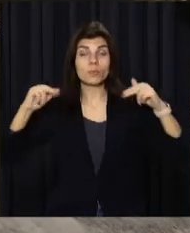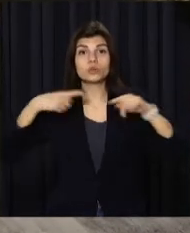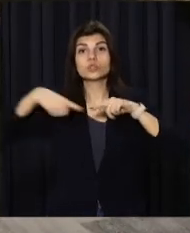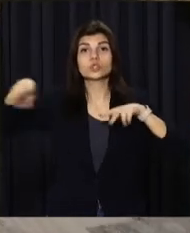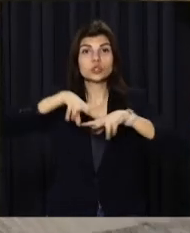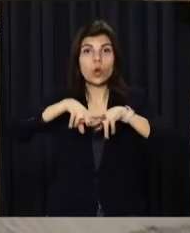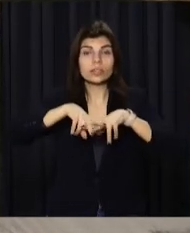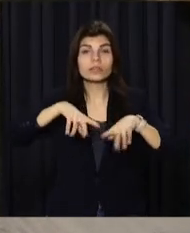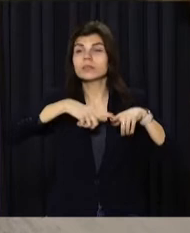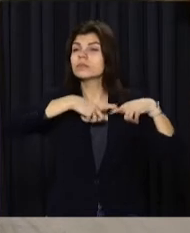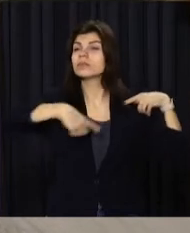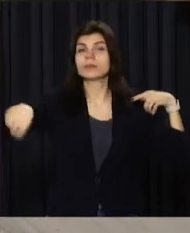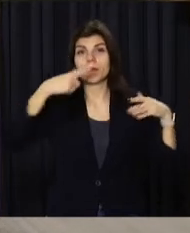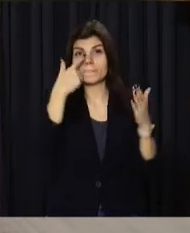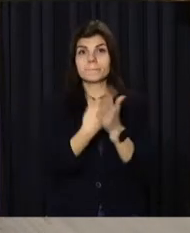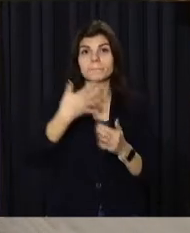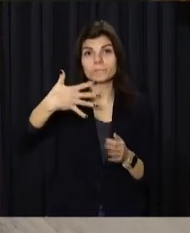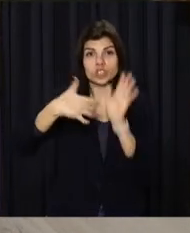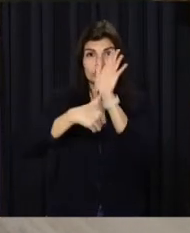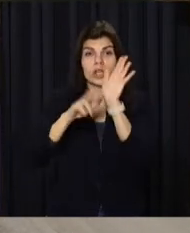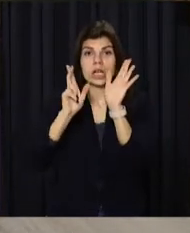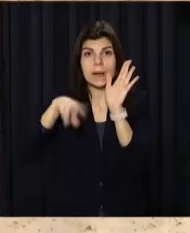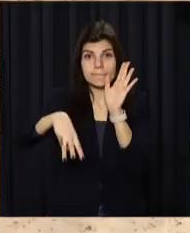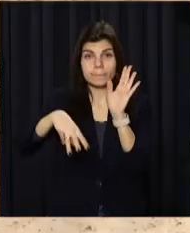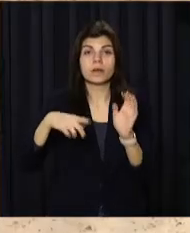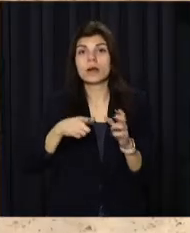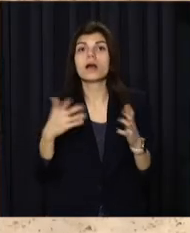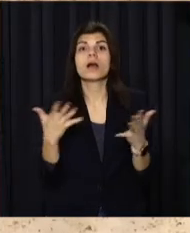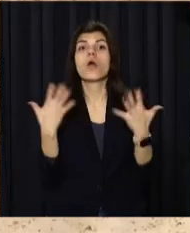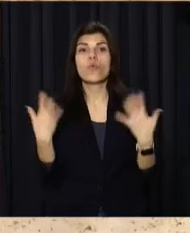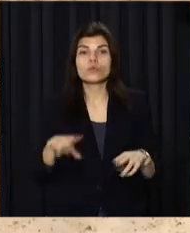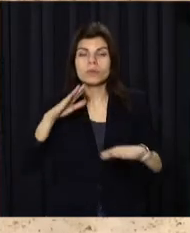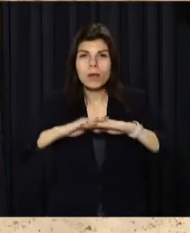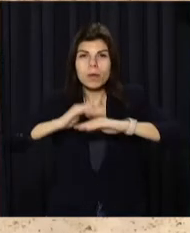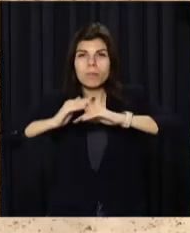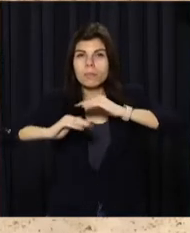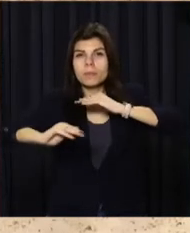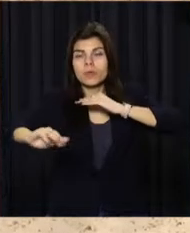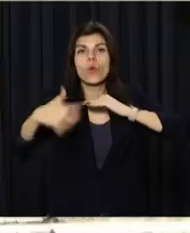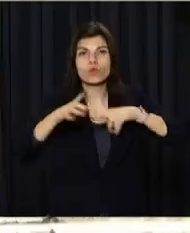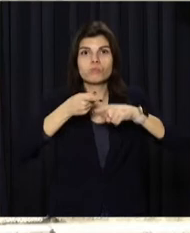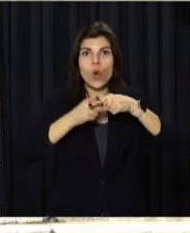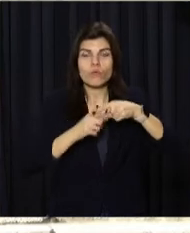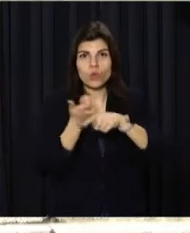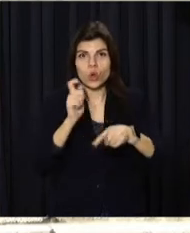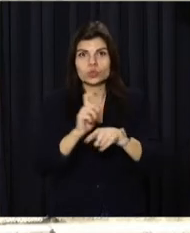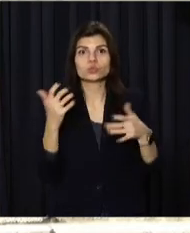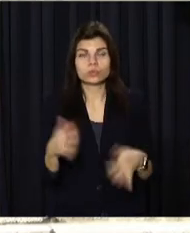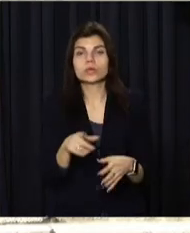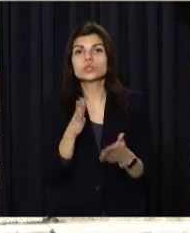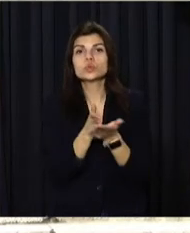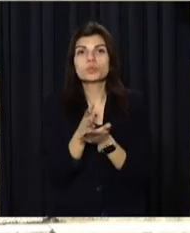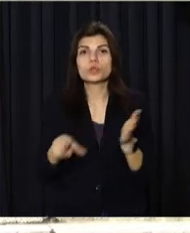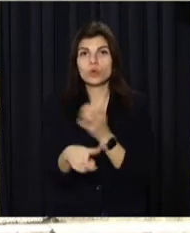столицею. Протяжність шляху понад 56 кілометрів, з яких вже проклали більш ніж половину. У службі автомобільних